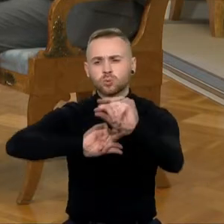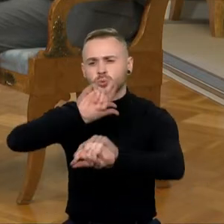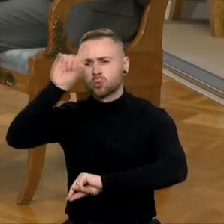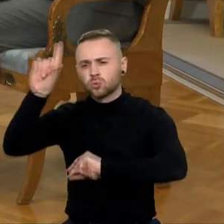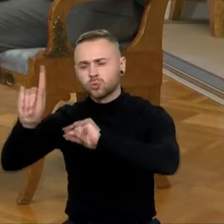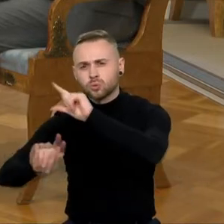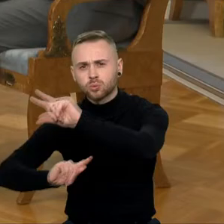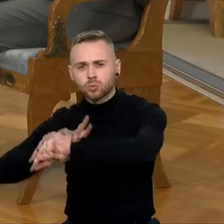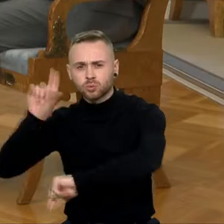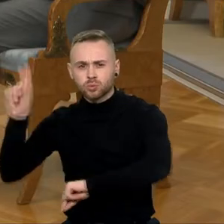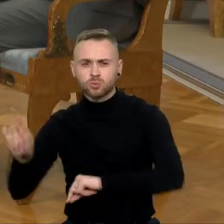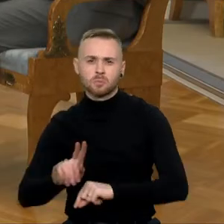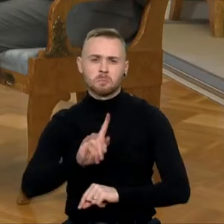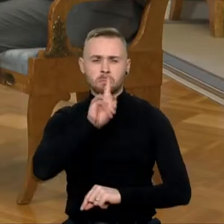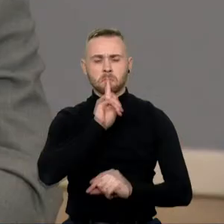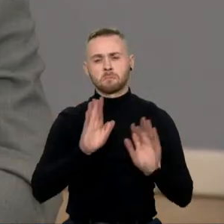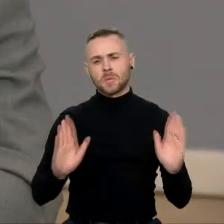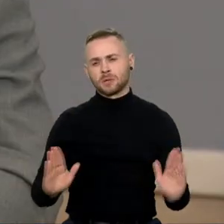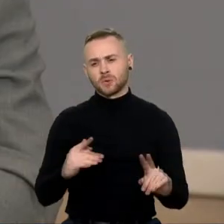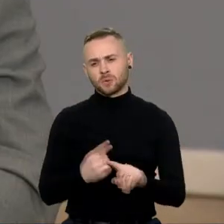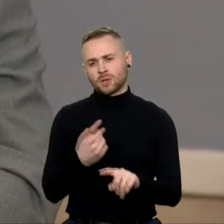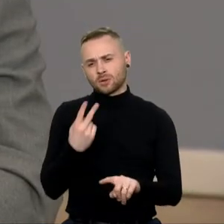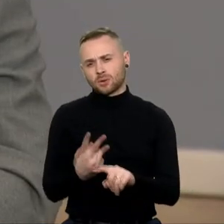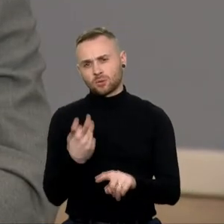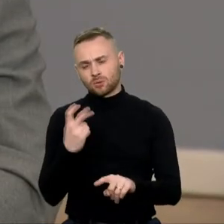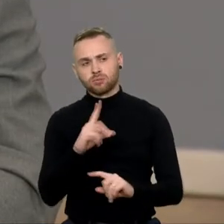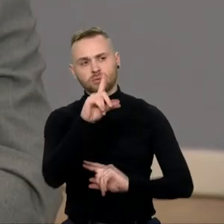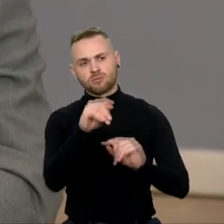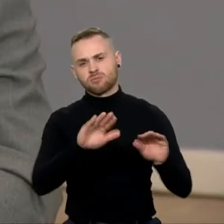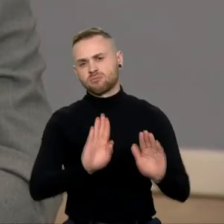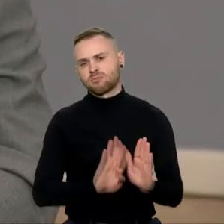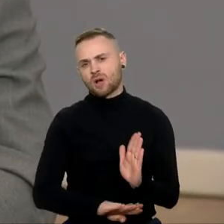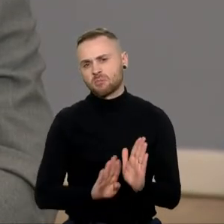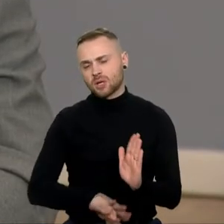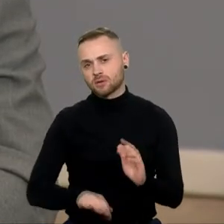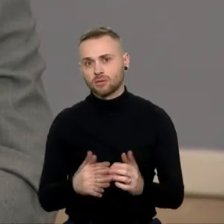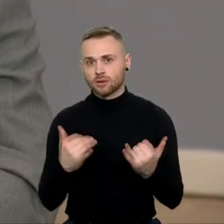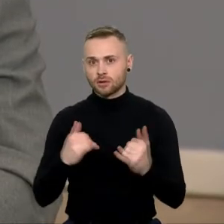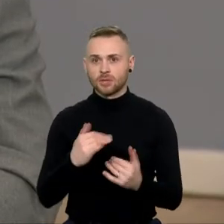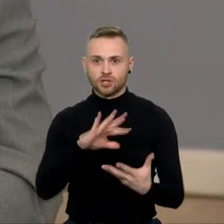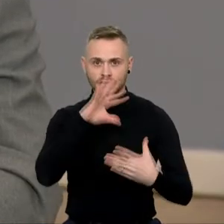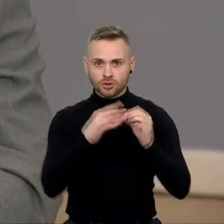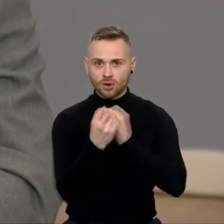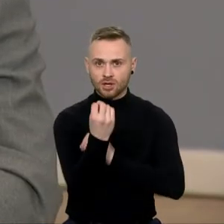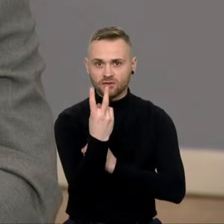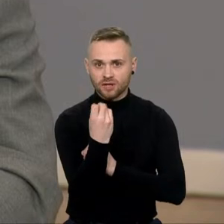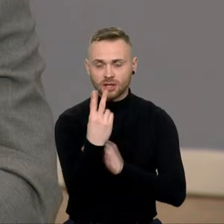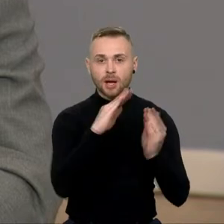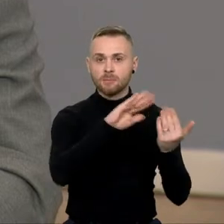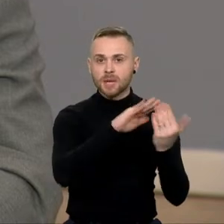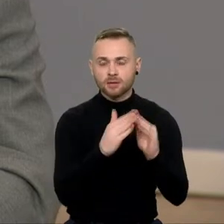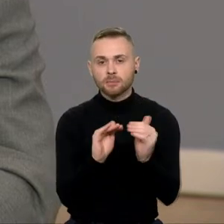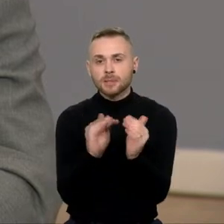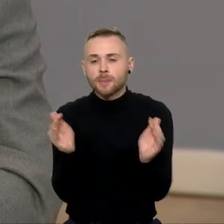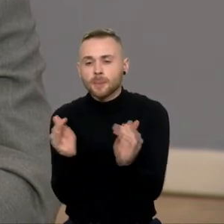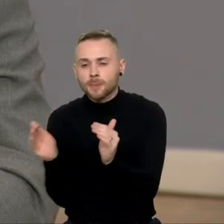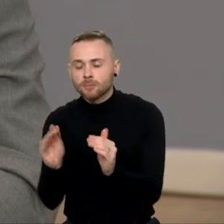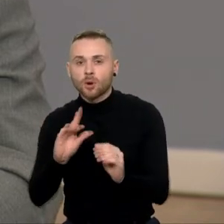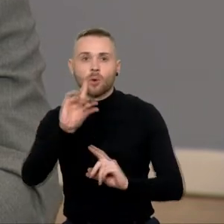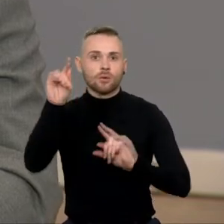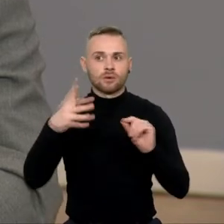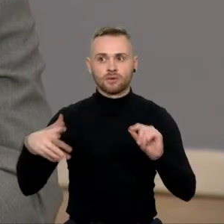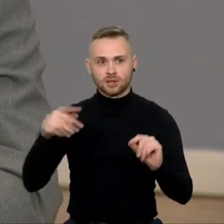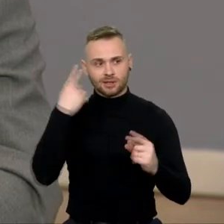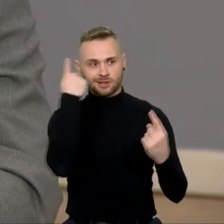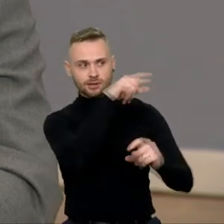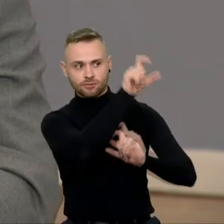nuvykdavote į kokią miestelį ar tiesiog į rajoną. Dabar per porą mėnesio plankėte dvylika miestų ir miestelių. Kiti kandidatai kritikuoja, kad